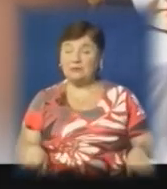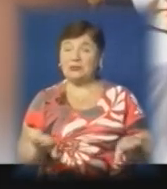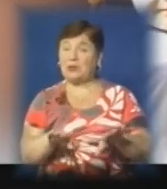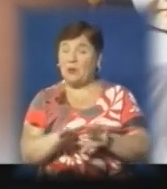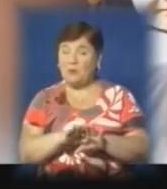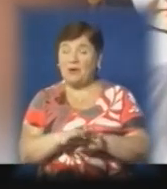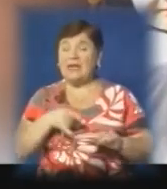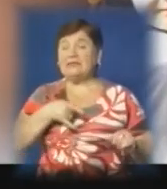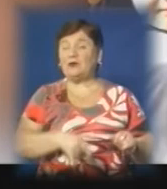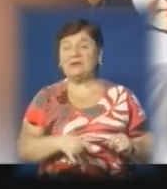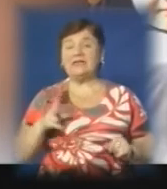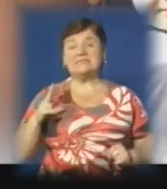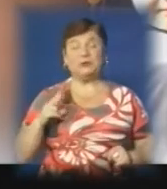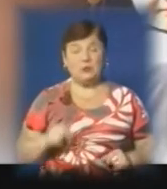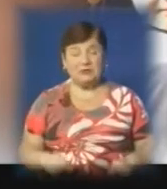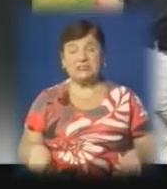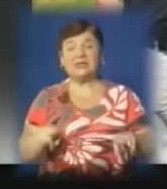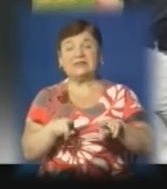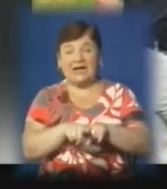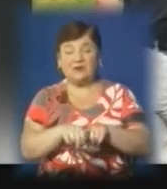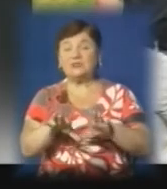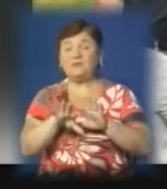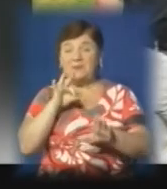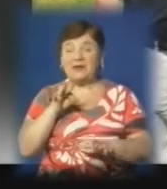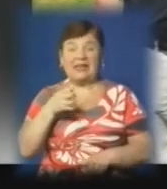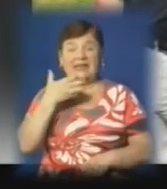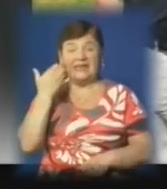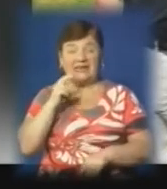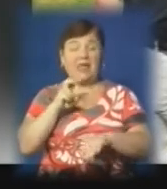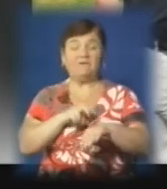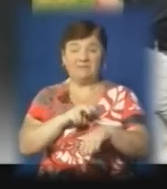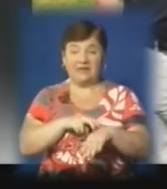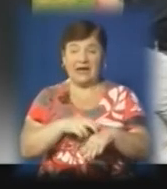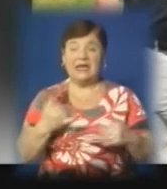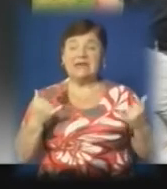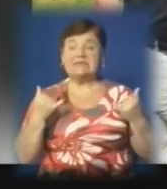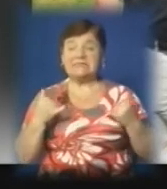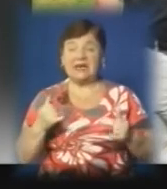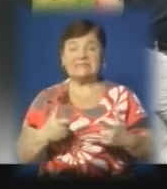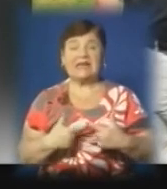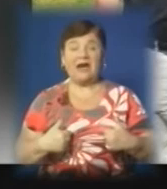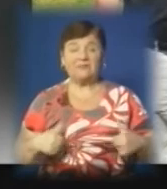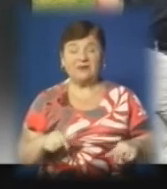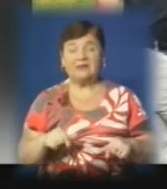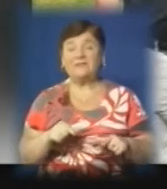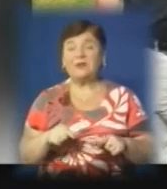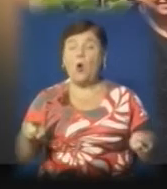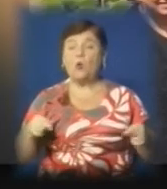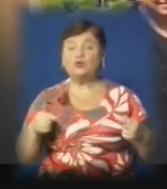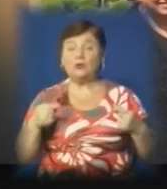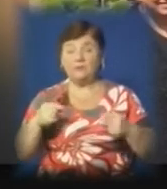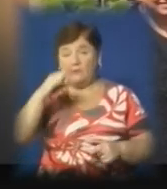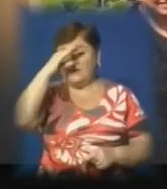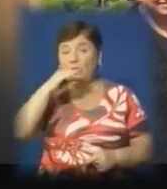тендемі народилась донечка, яка також обрала для себе нелегкий шлях лікаря. Зараз вона завідувач кафедрою на факультеті очолюваному